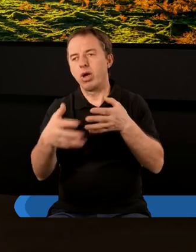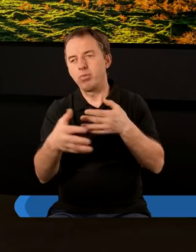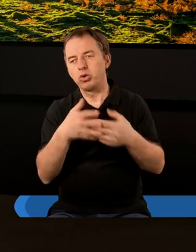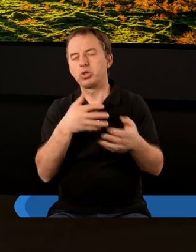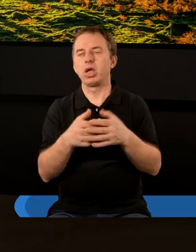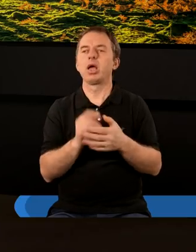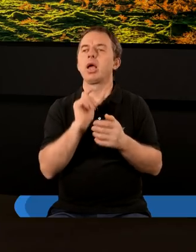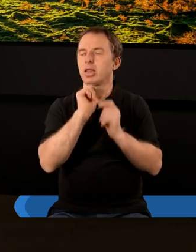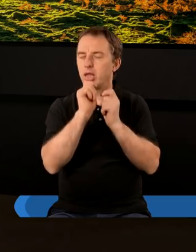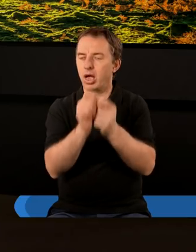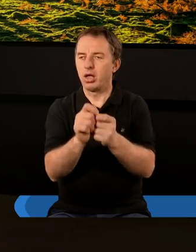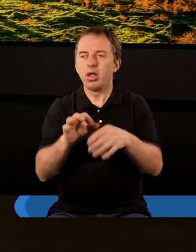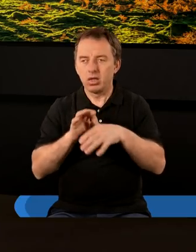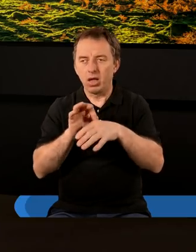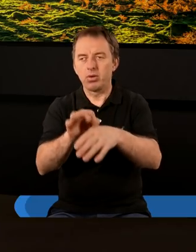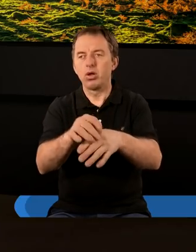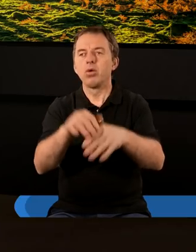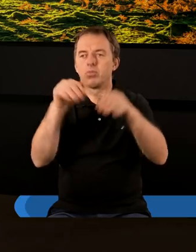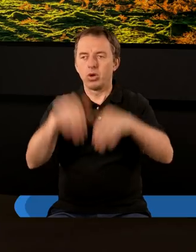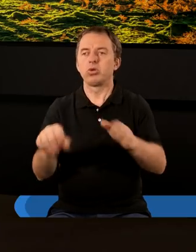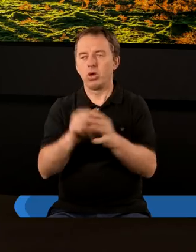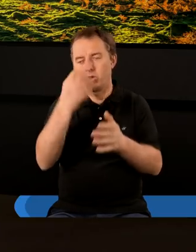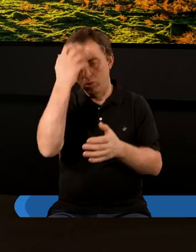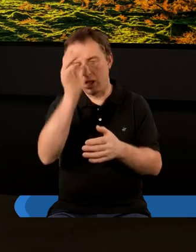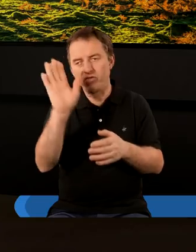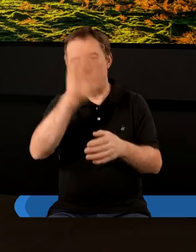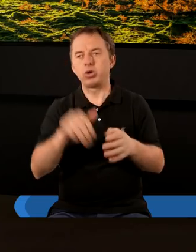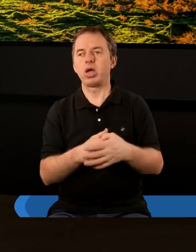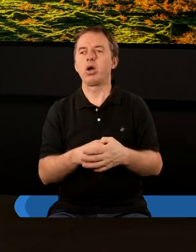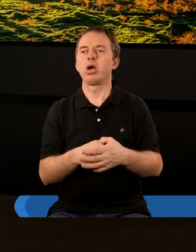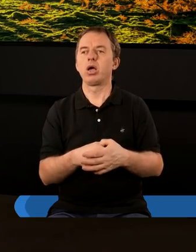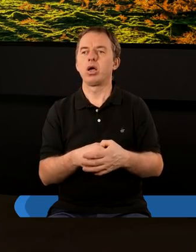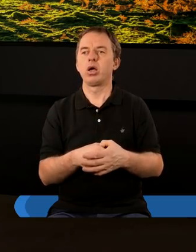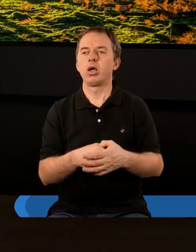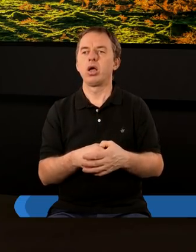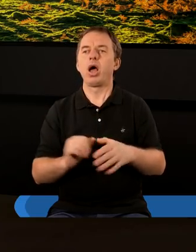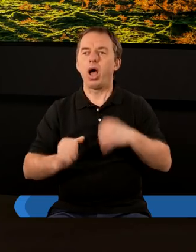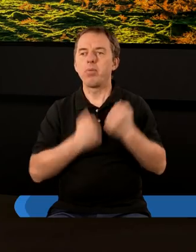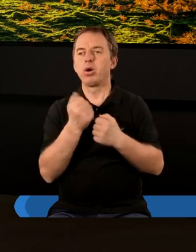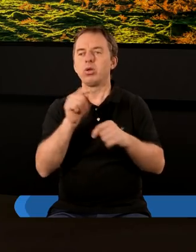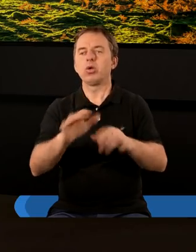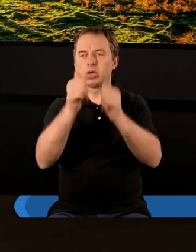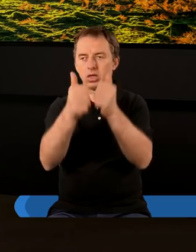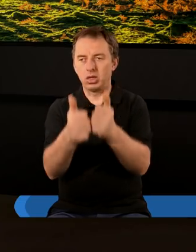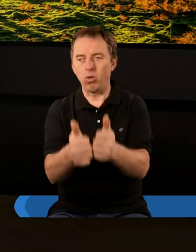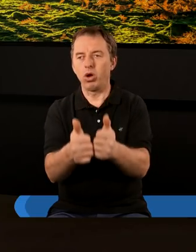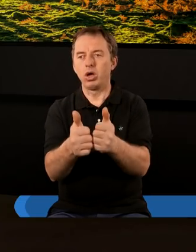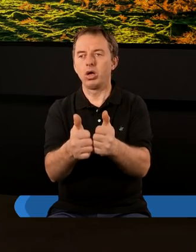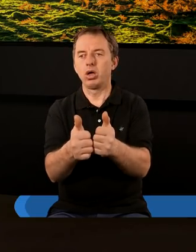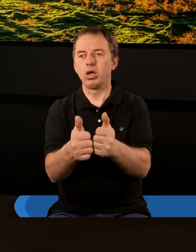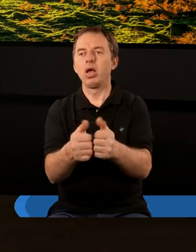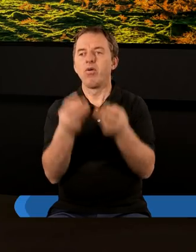dar który zaprowadzić nas może do Królestwa Bożego ale aby tak się stało